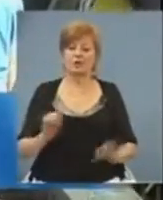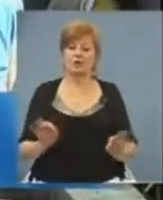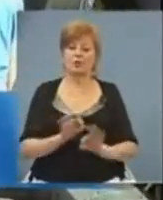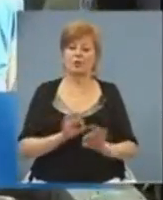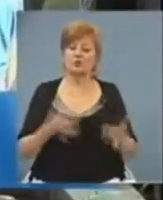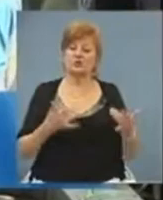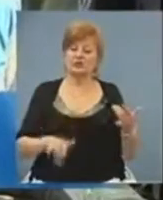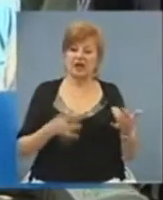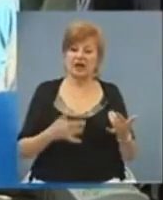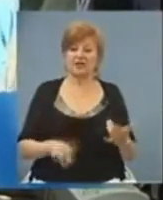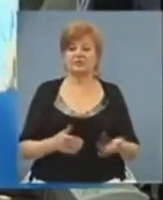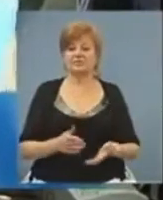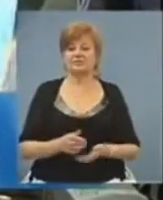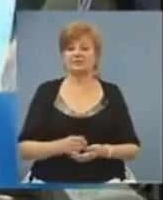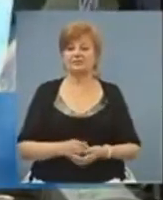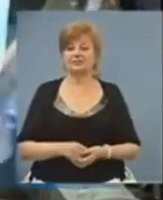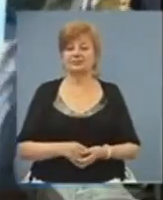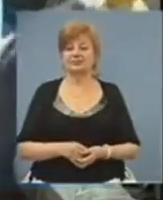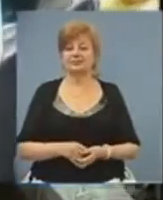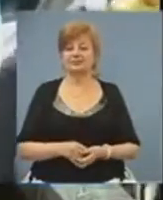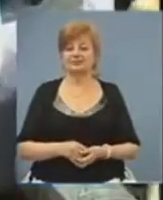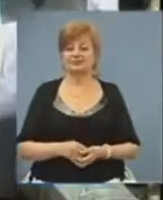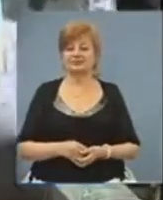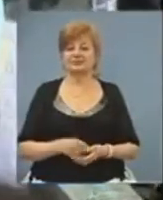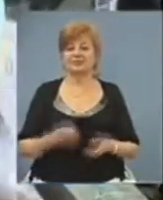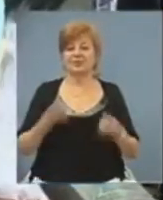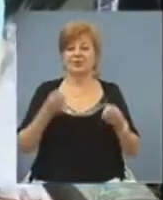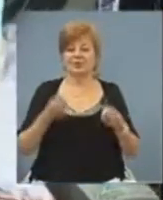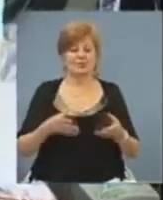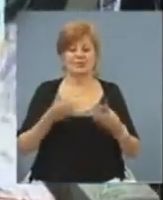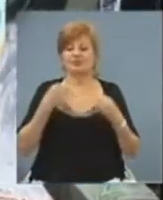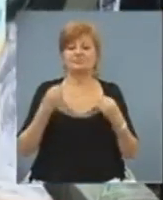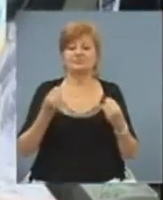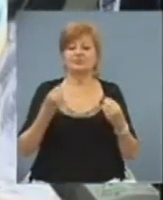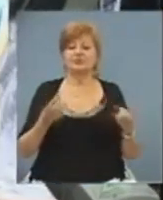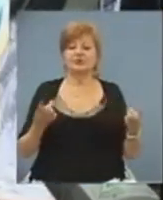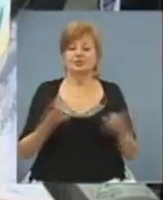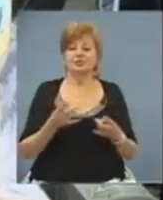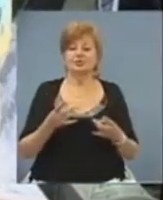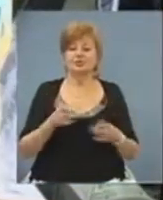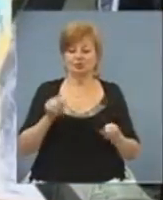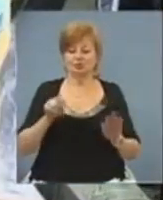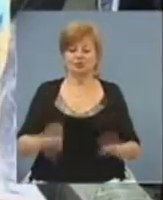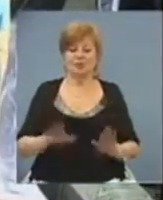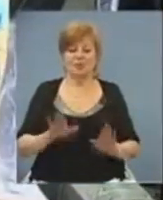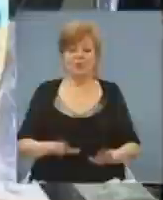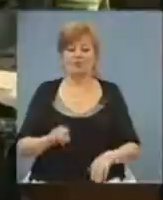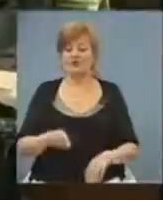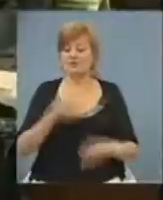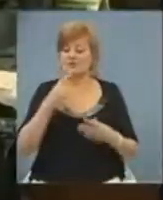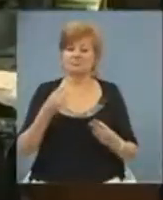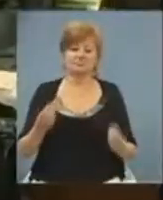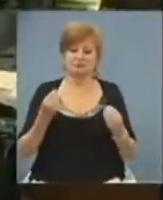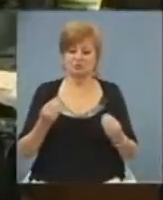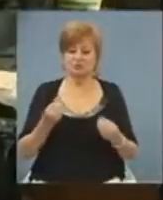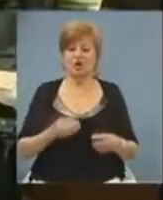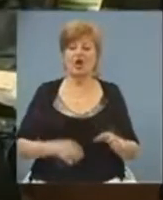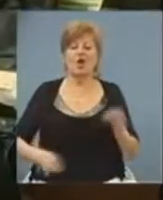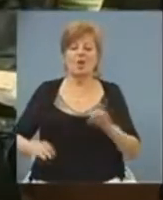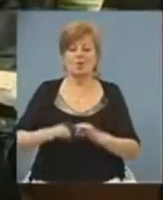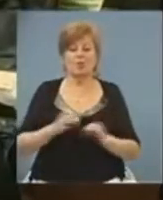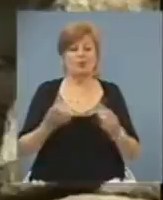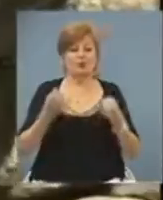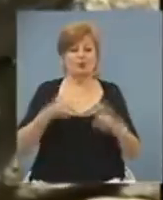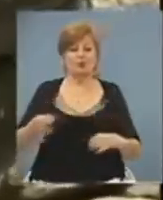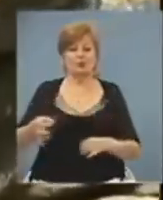музыканты, на гитарі играли. Ну, это просто не передать. Нужно здесь только побывать. Это вообще круто. Проект «Дивовижна